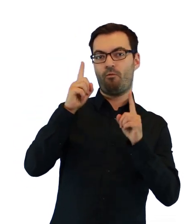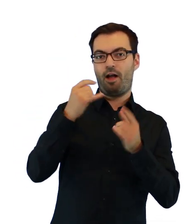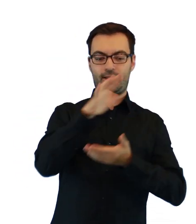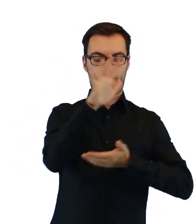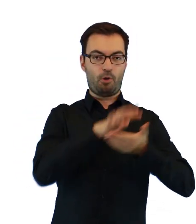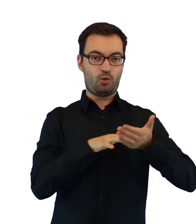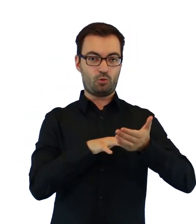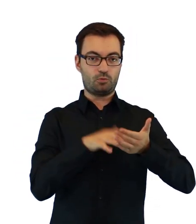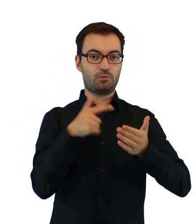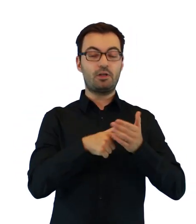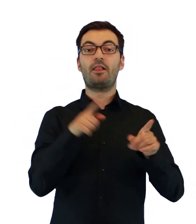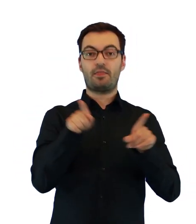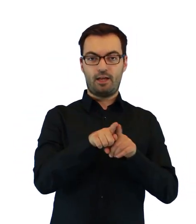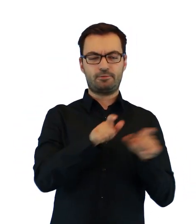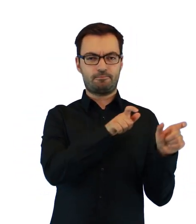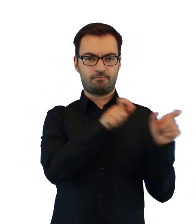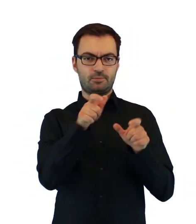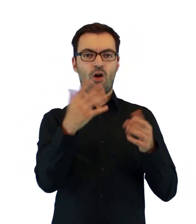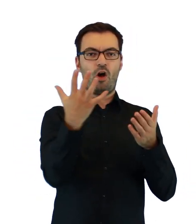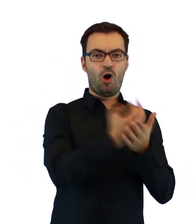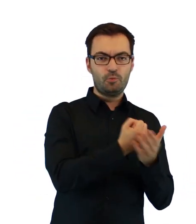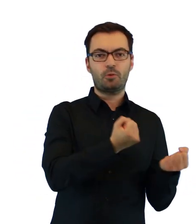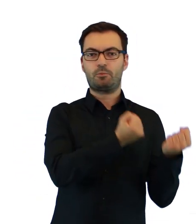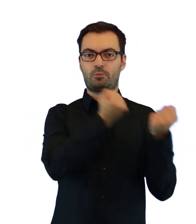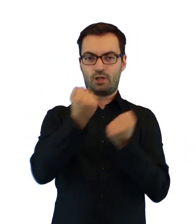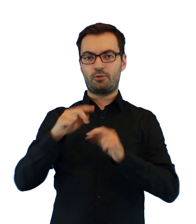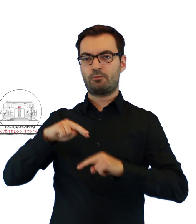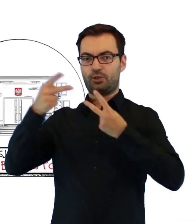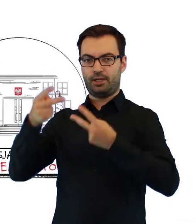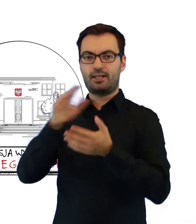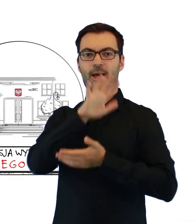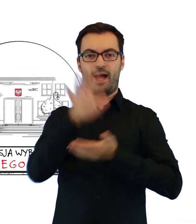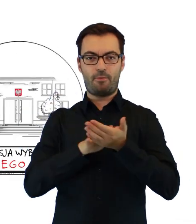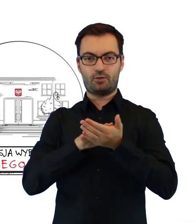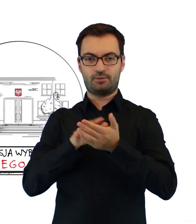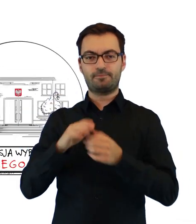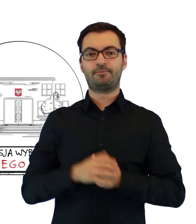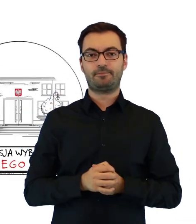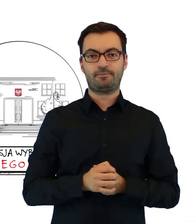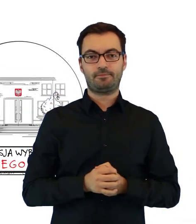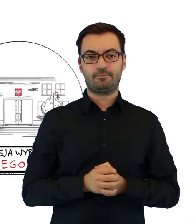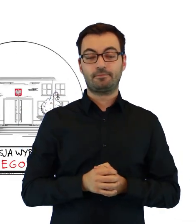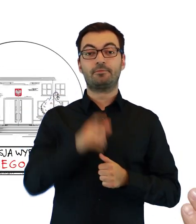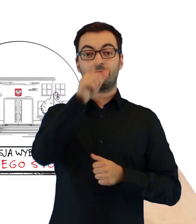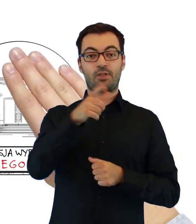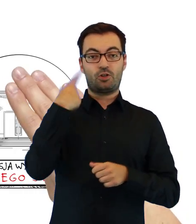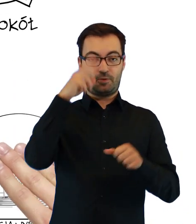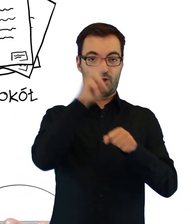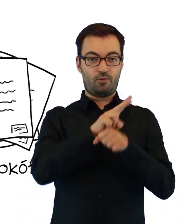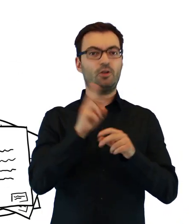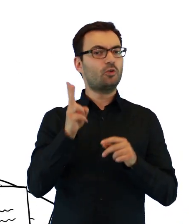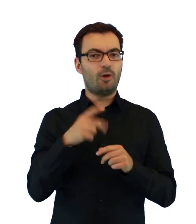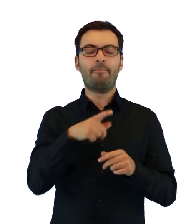do protokołu głosowania i być przy przewożeniu i przekazywaniu protokołu do Komisji Wyborczej wyższego stopnia. Mąż